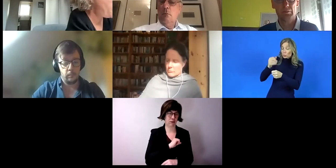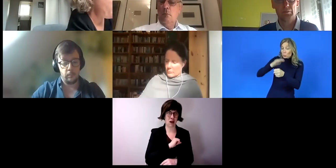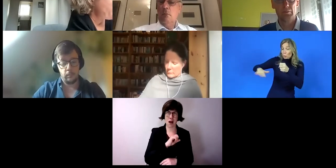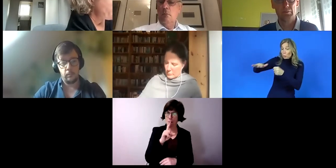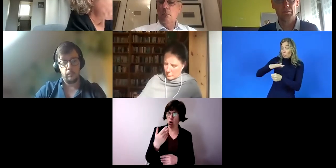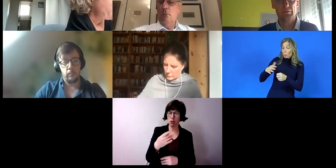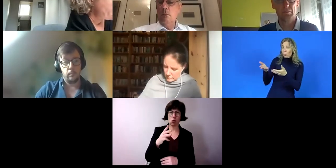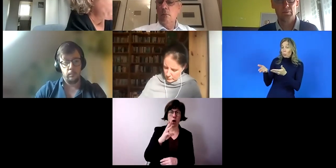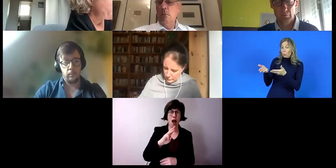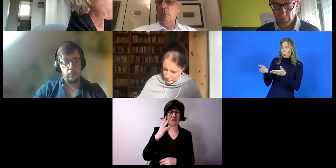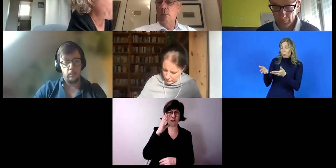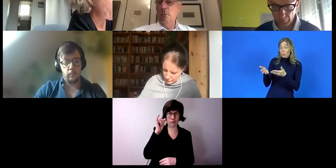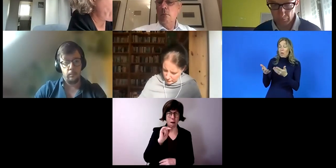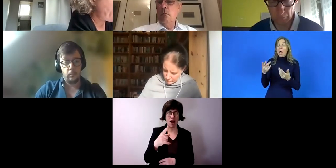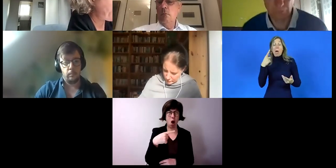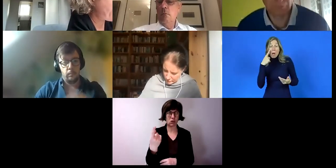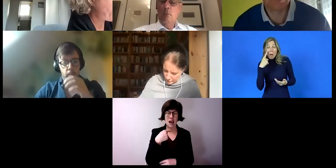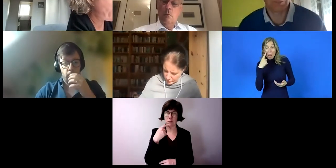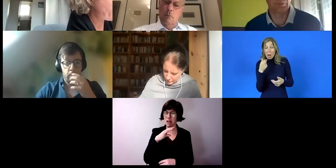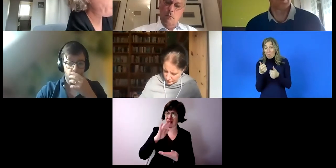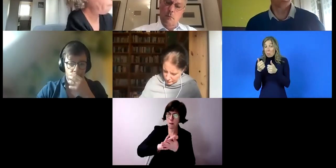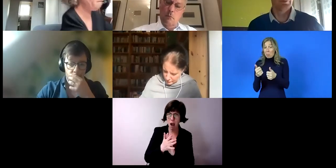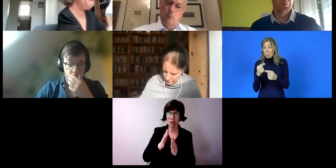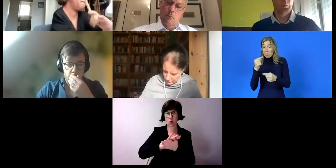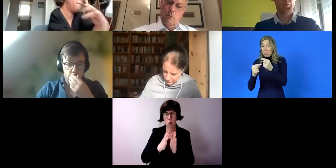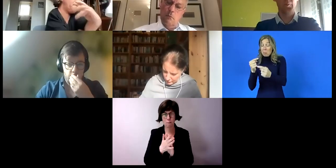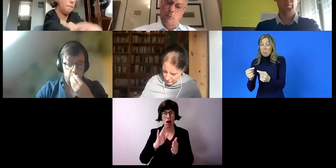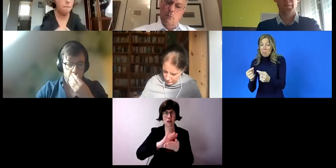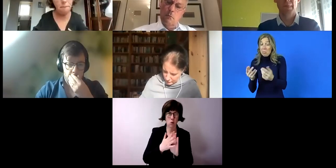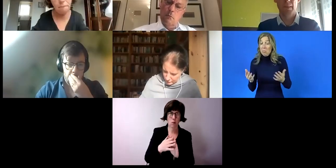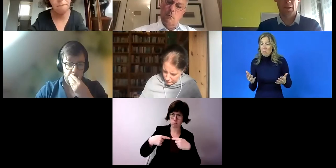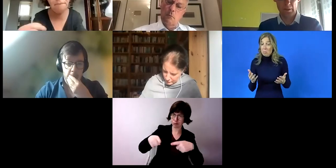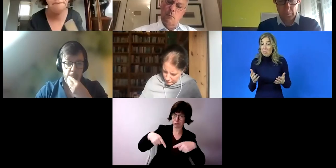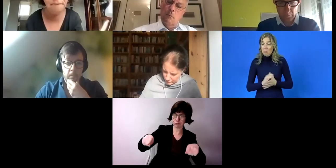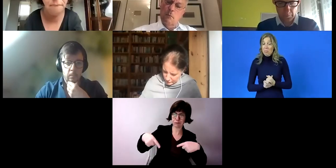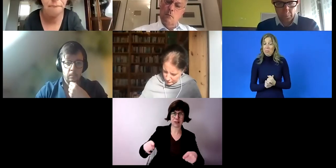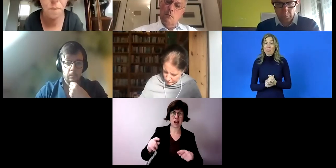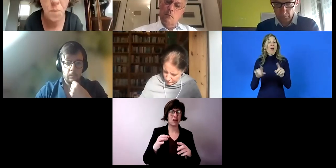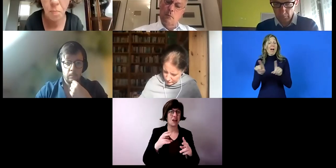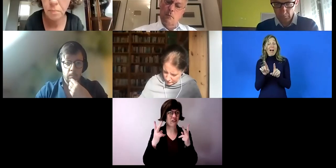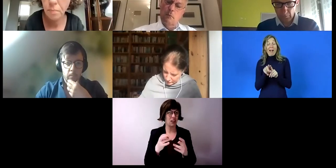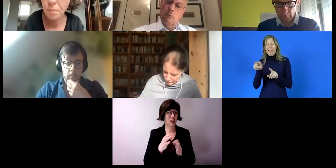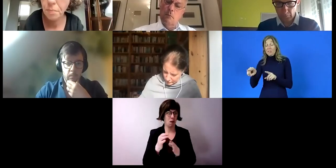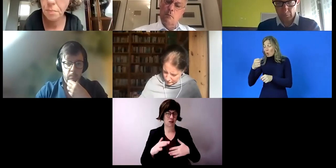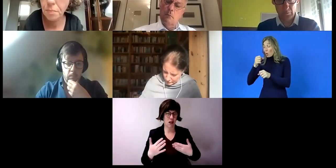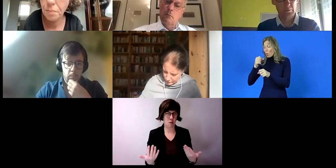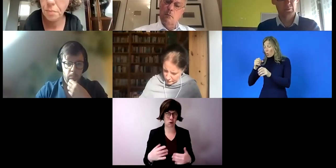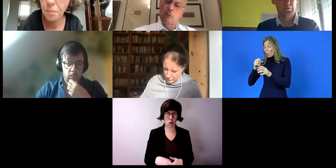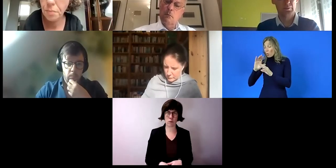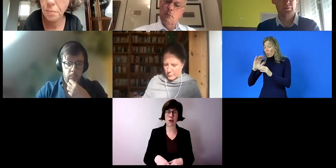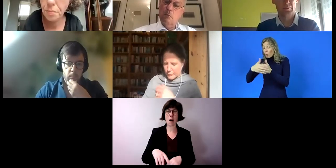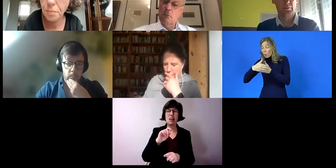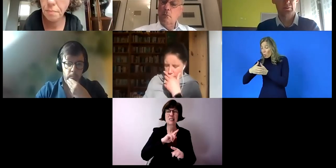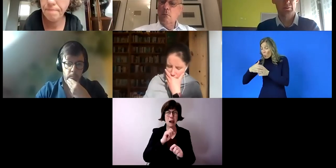so einen Herrn Wolfmeier, der auch viel mit dem Praktikum gesprochen hat, wo ich glaube, dass das eine ganz zentrale Maßnahme ist. Was mir trotzdem noch immer